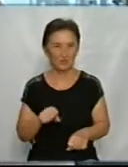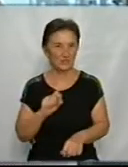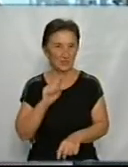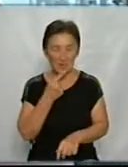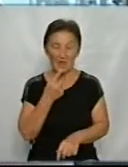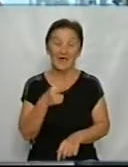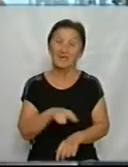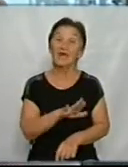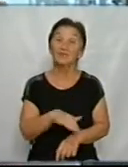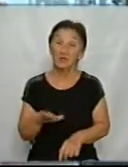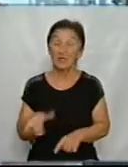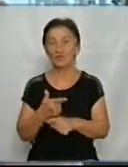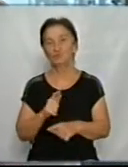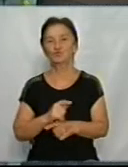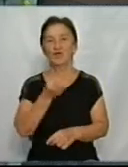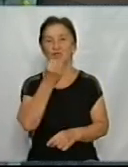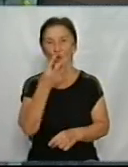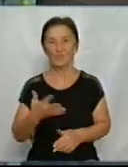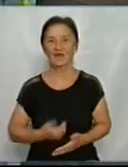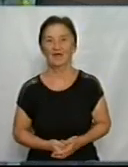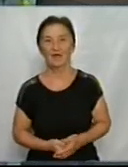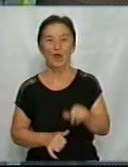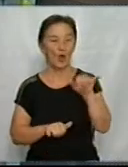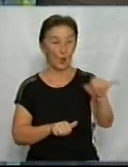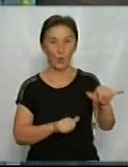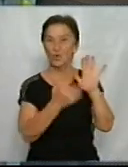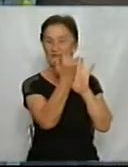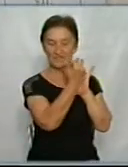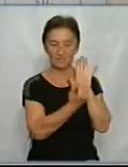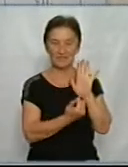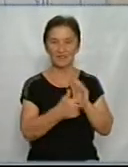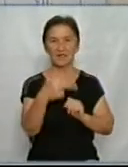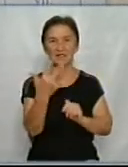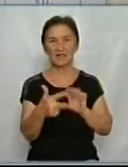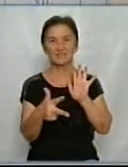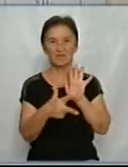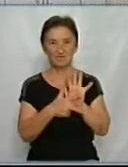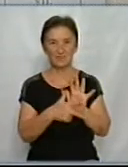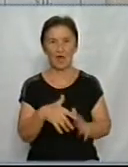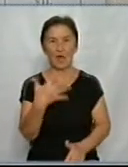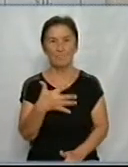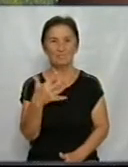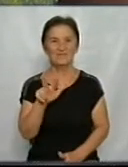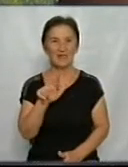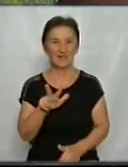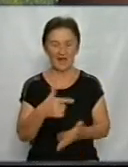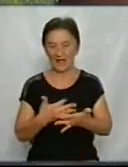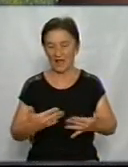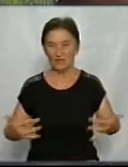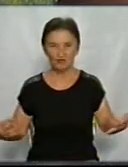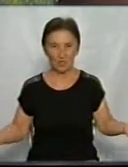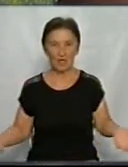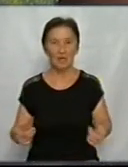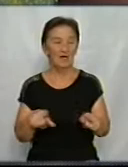то для діток це дуже добра річ. У списку пакунку малюка 38 позицій. Це 53 речі. В міському пологовому